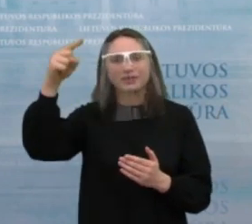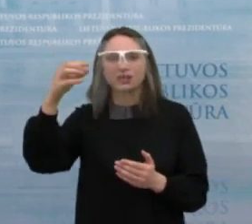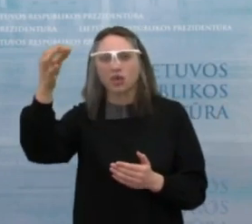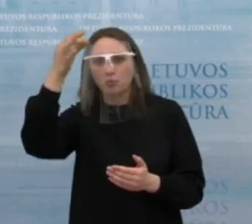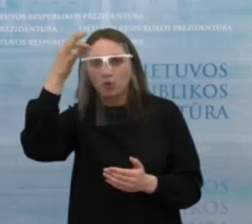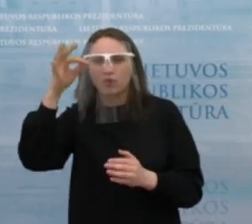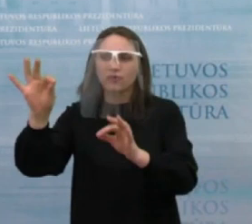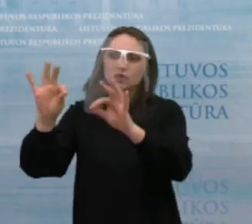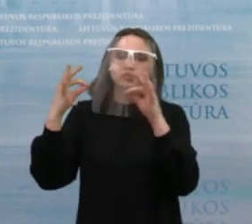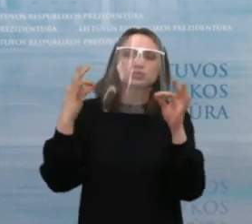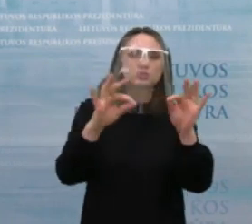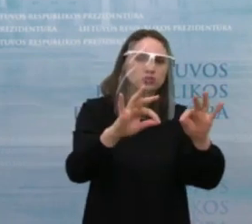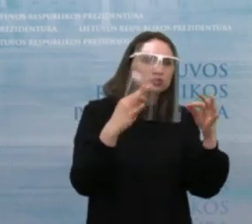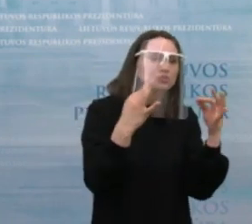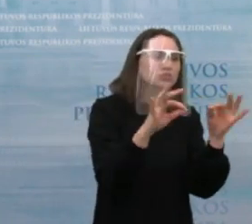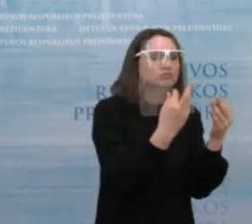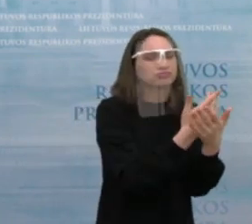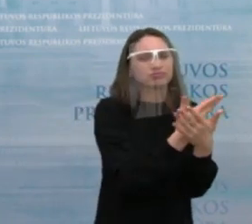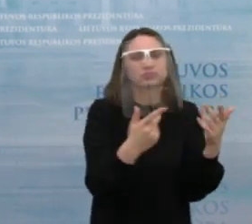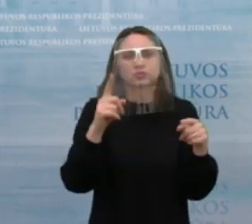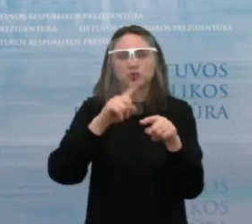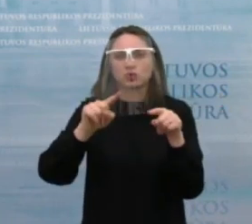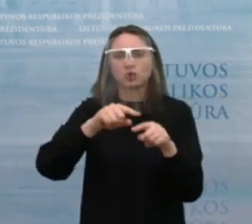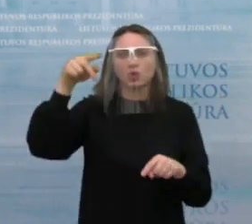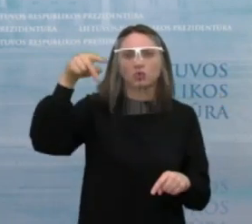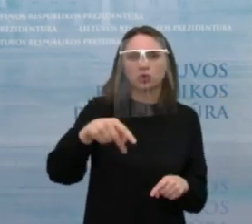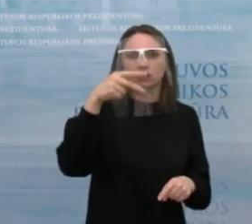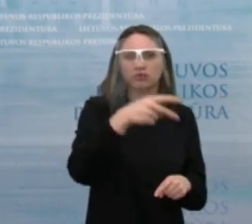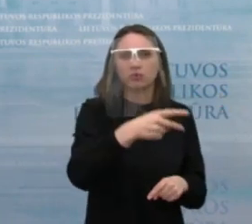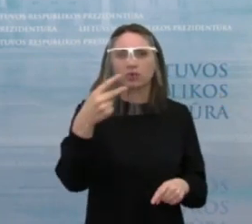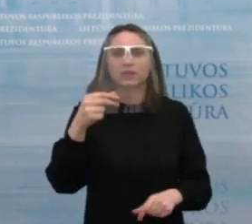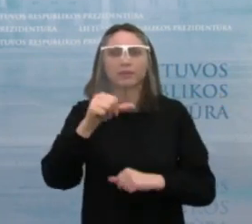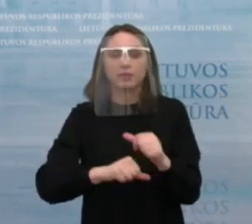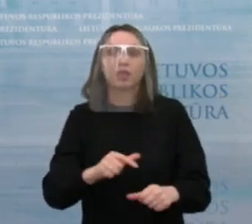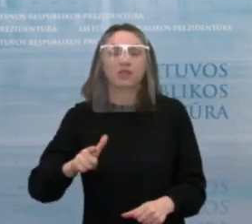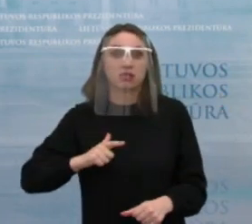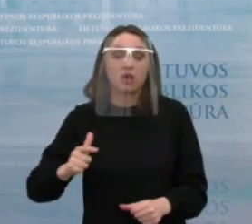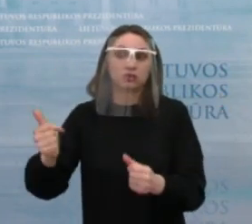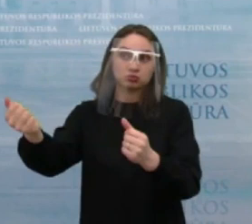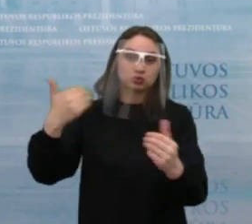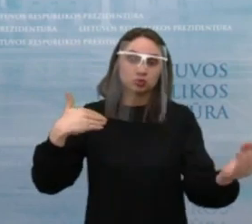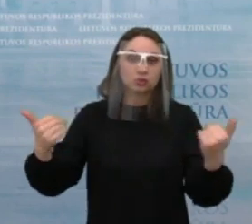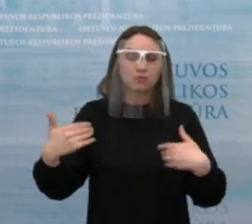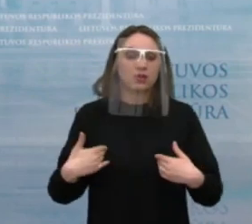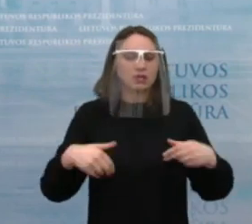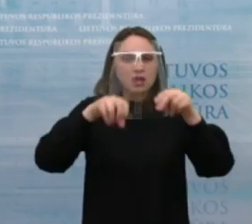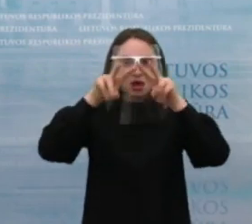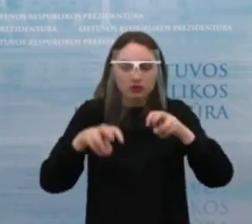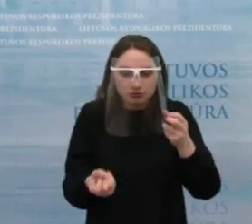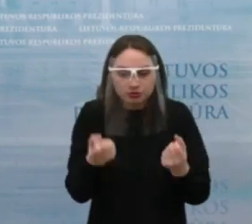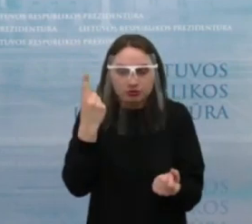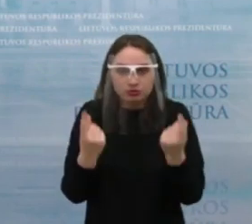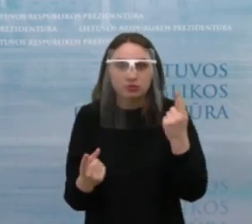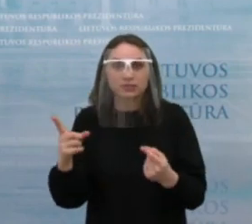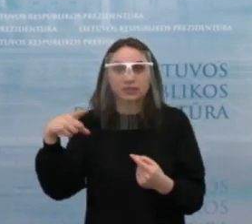siūlymai, visų socialinių partnerių siūlymai ar tie 22 metų bižetai yra labai laukiami. Mes juos visus analizuosime. Jau